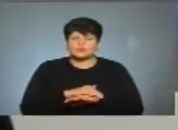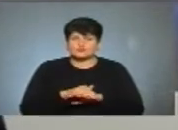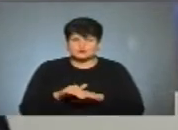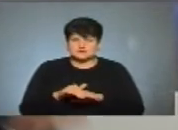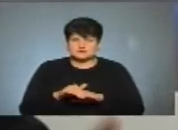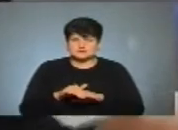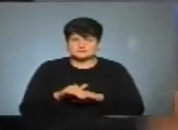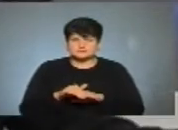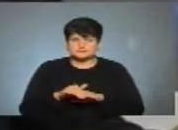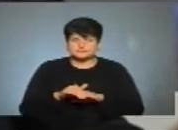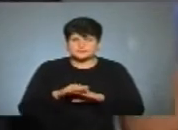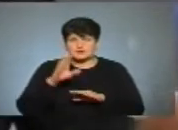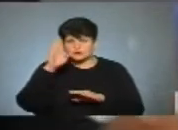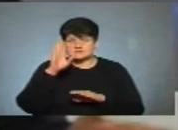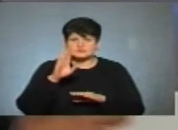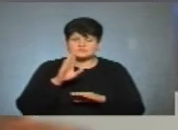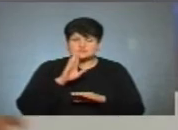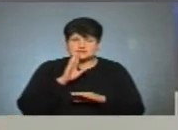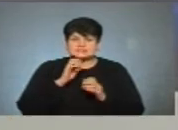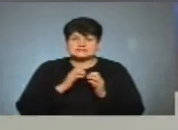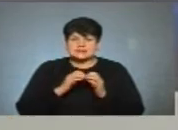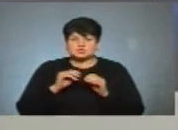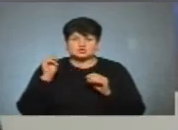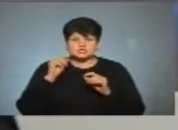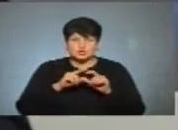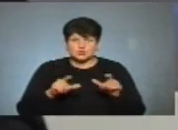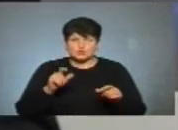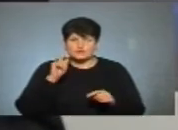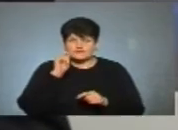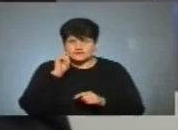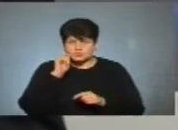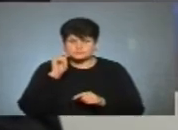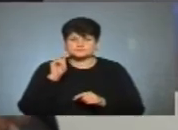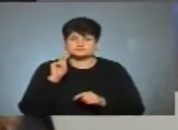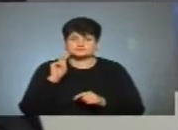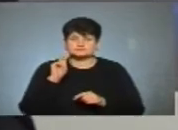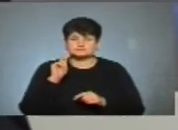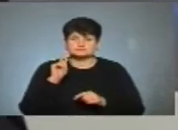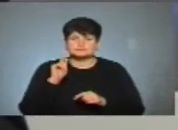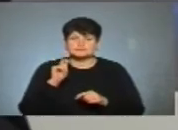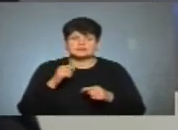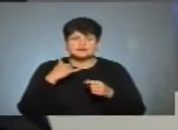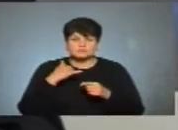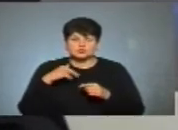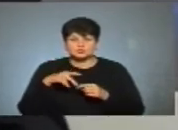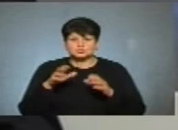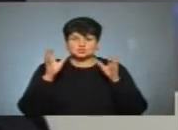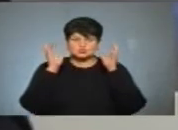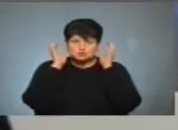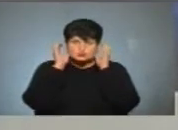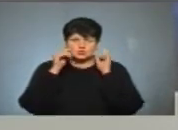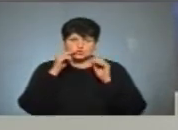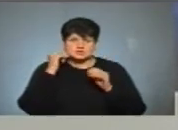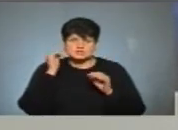хлопців, дівчат середнього шкільного віку, вони банально з телефону йдуть і слухають російську